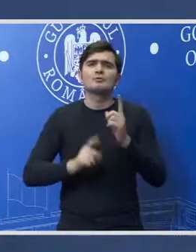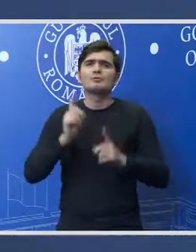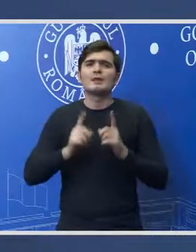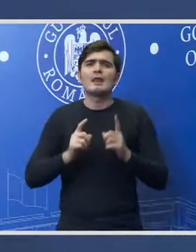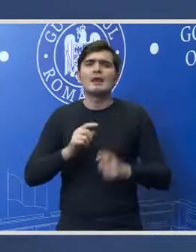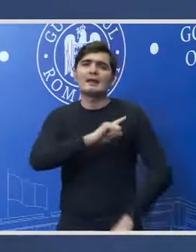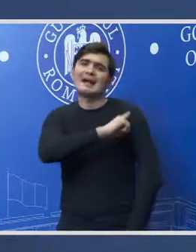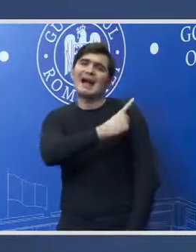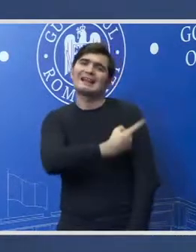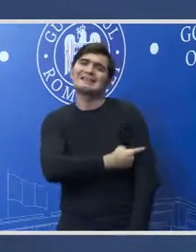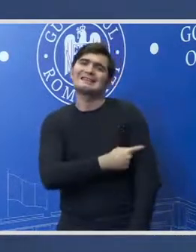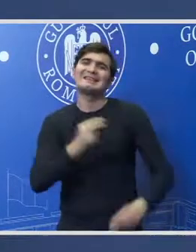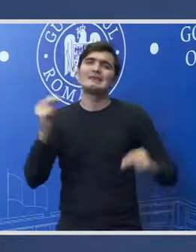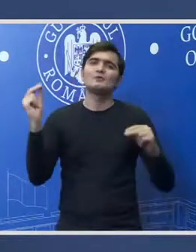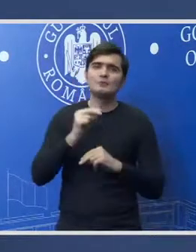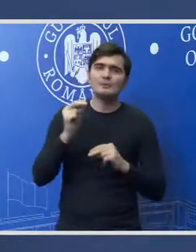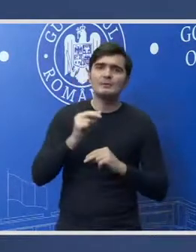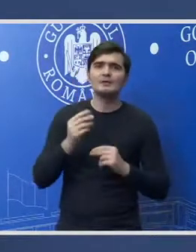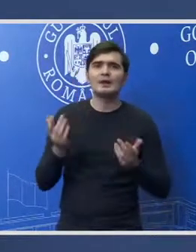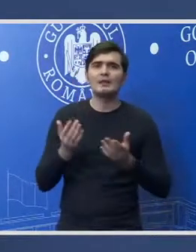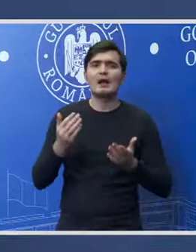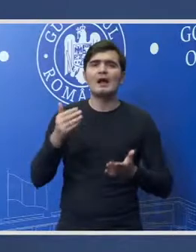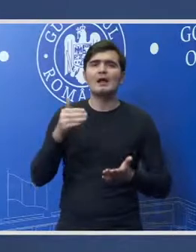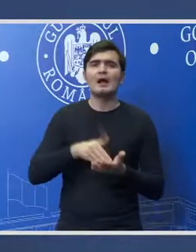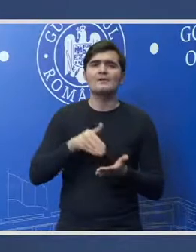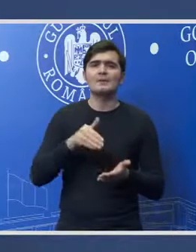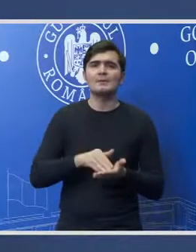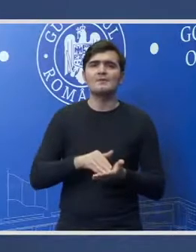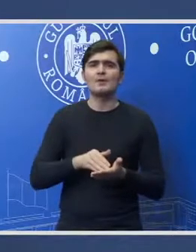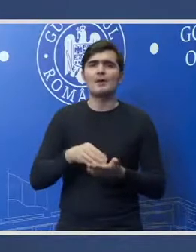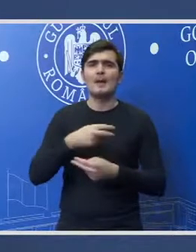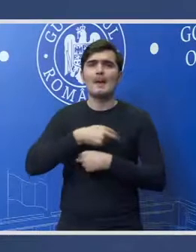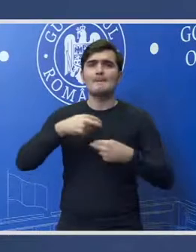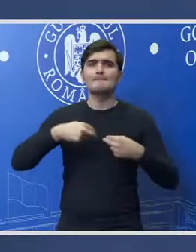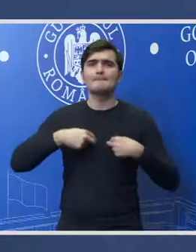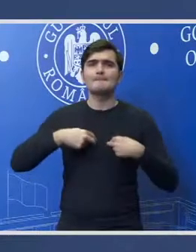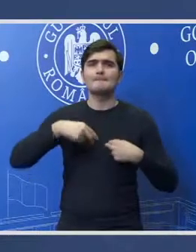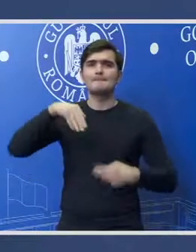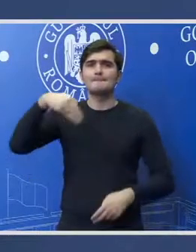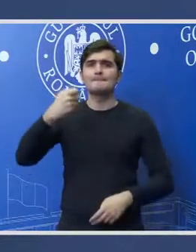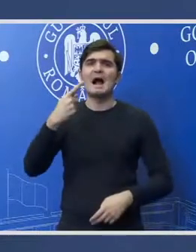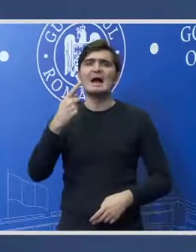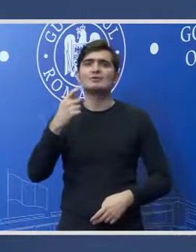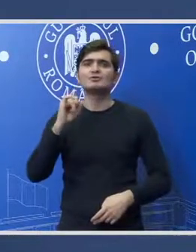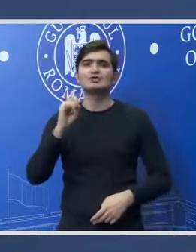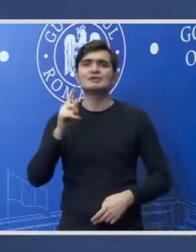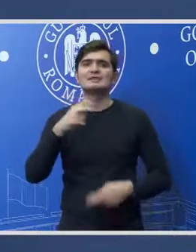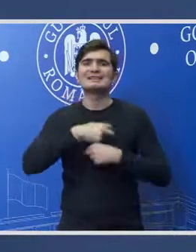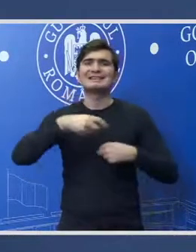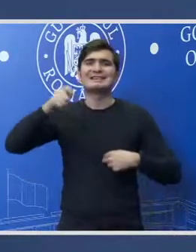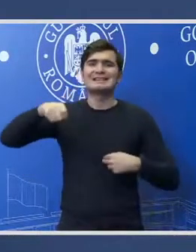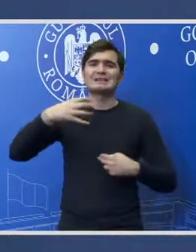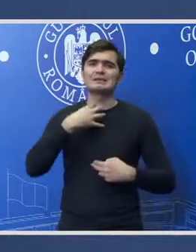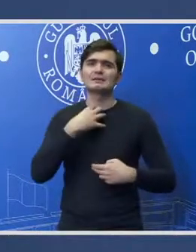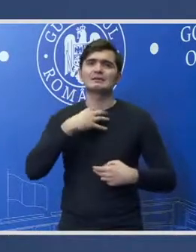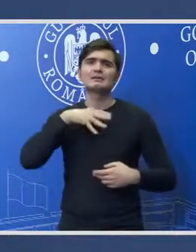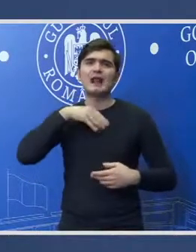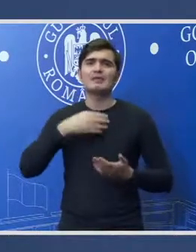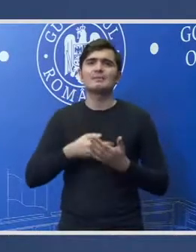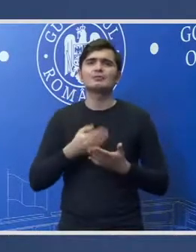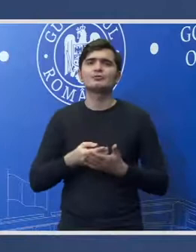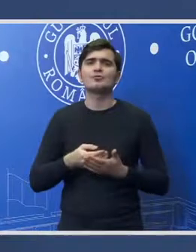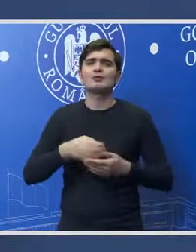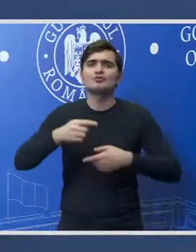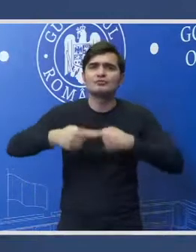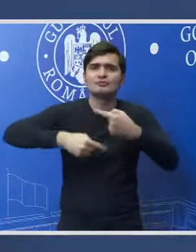garanții suplimentare de care ar avea nevoie magistrații pentru a-și desfășura activitatea în mod independent